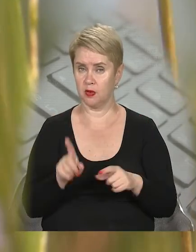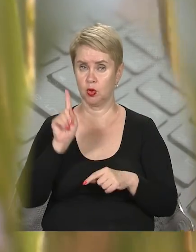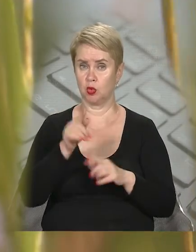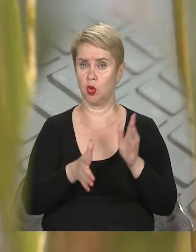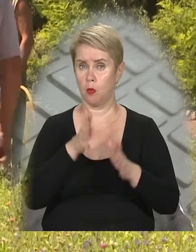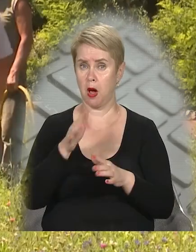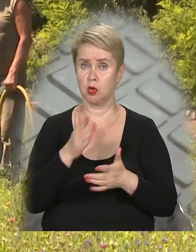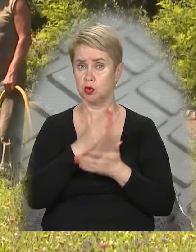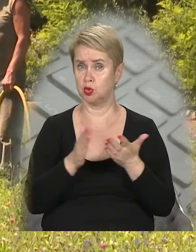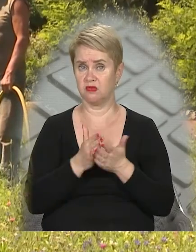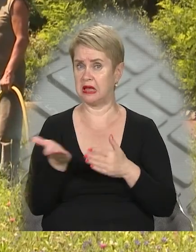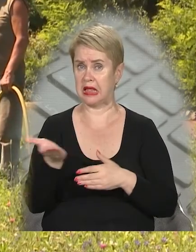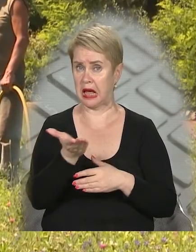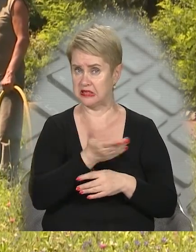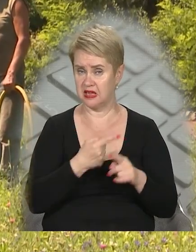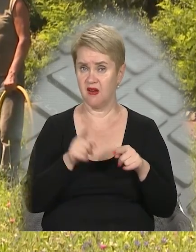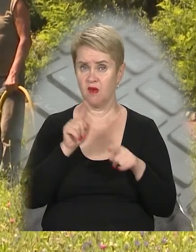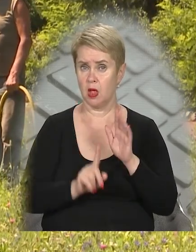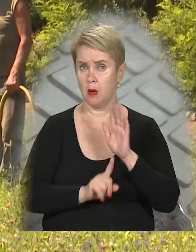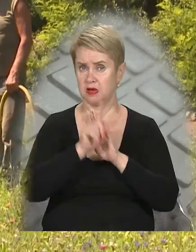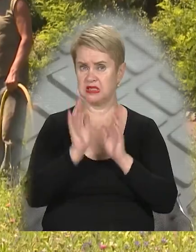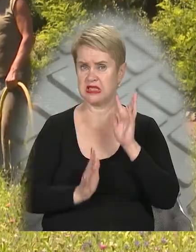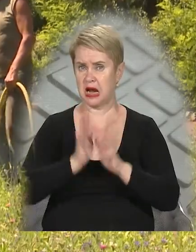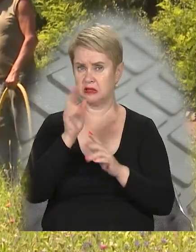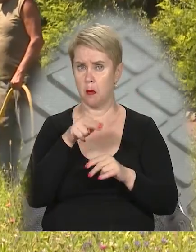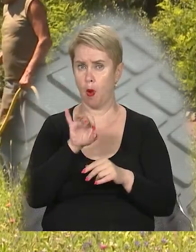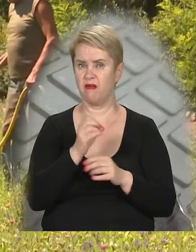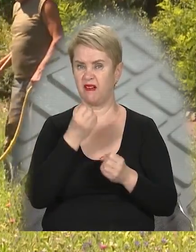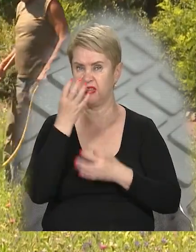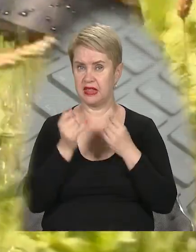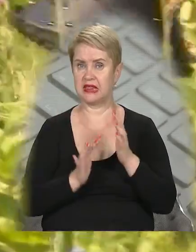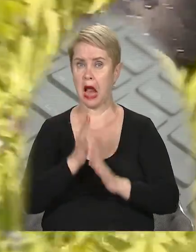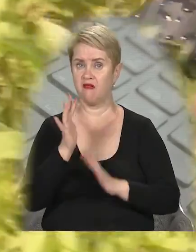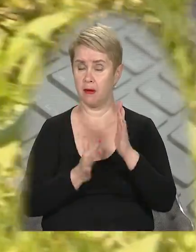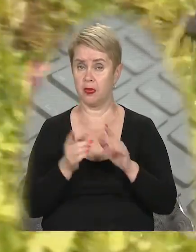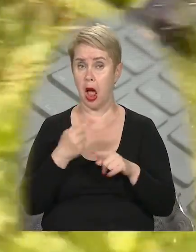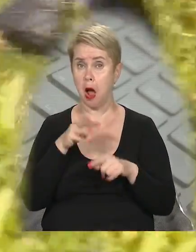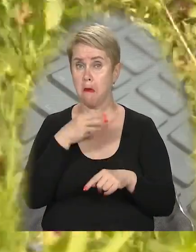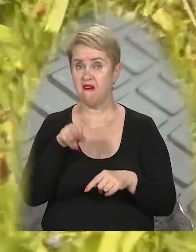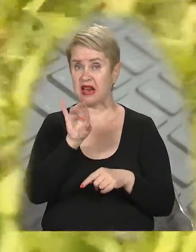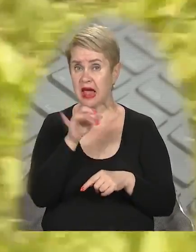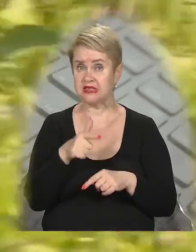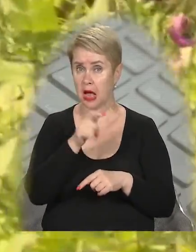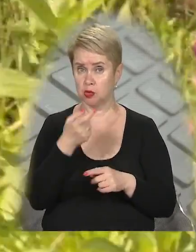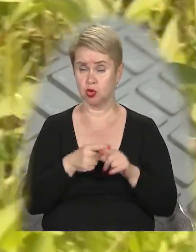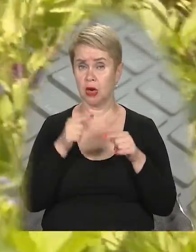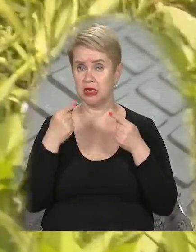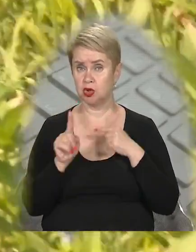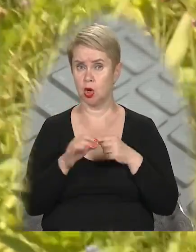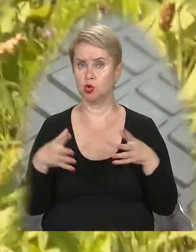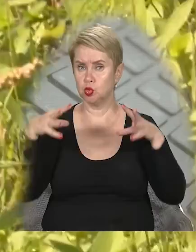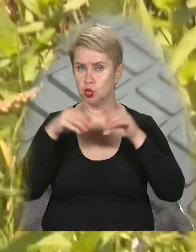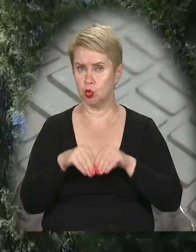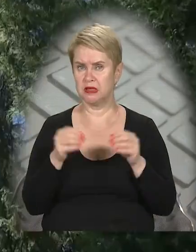Тоді у парках зовсім не косили галявини, і вони почали заростати польовими квітами та травами. А мавританський газон – це ніщо інше, як